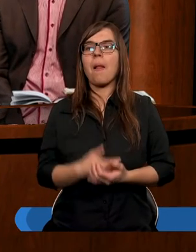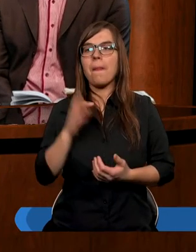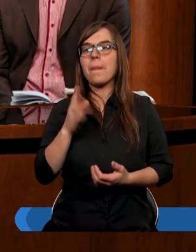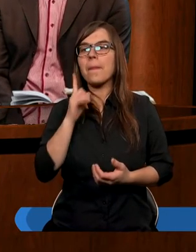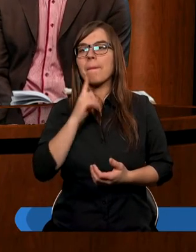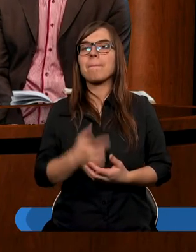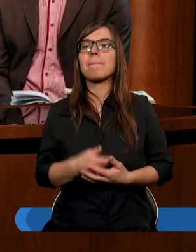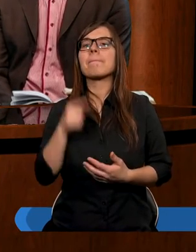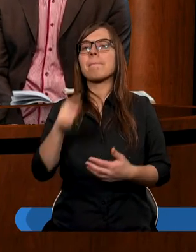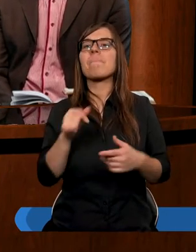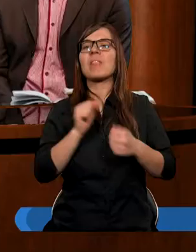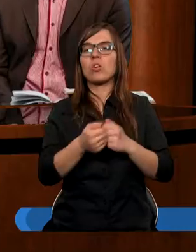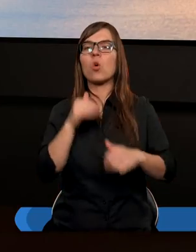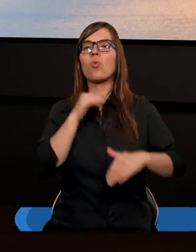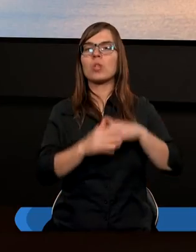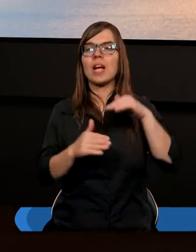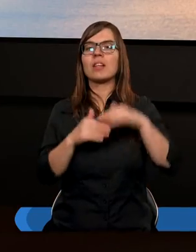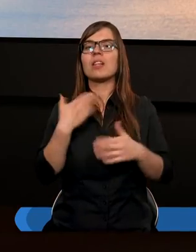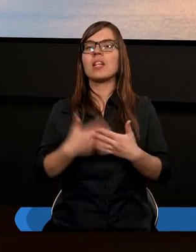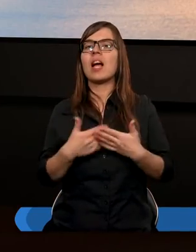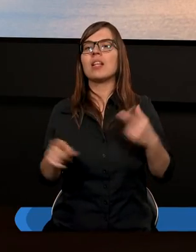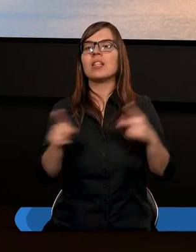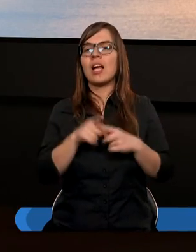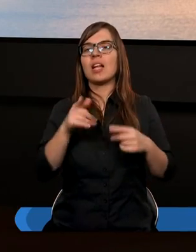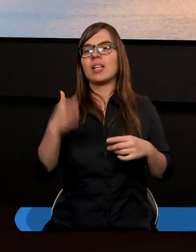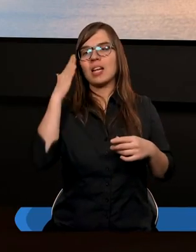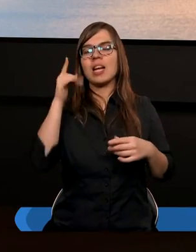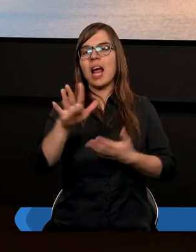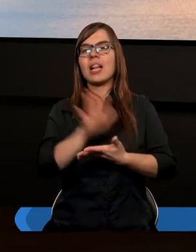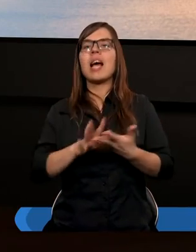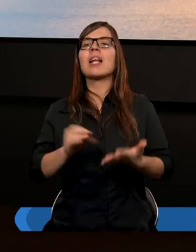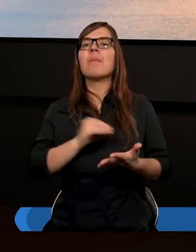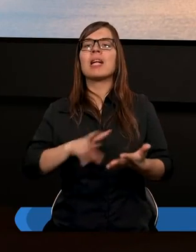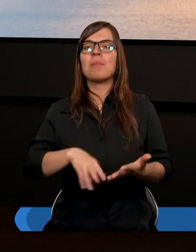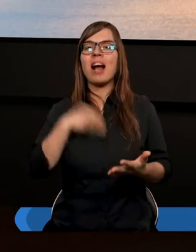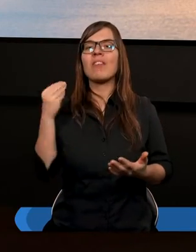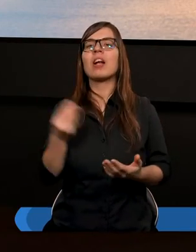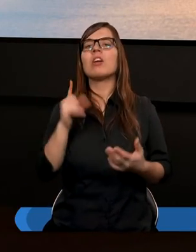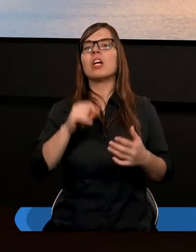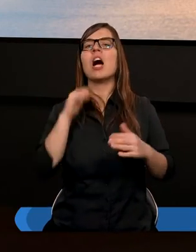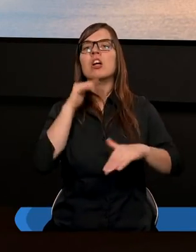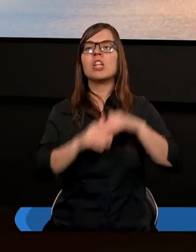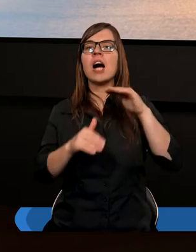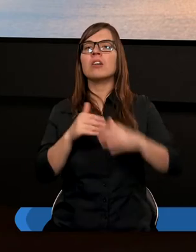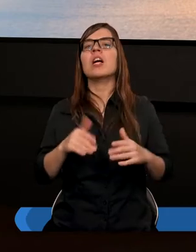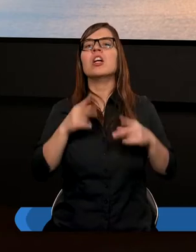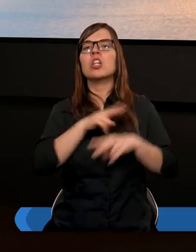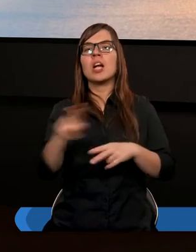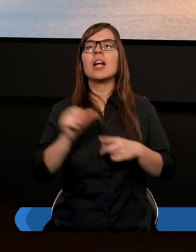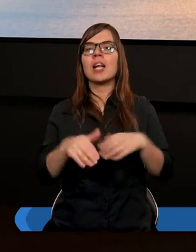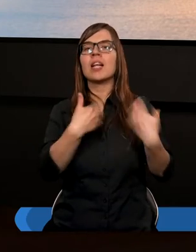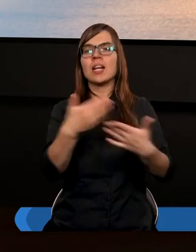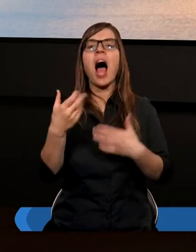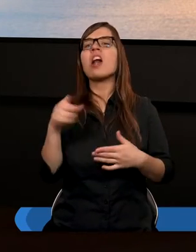Tak. Wtedy są szczęśliwe. Dlatego też znamy te teksty biblijne, że szczęśliwsza rzecz jest